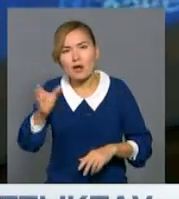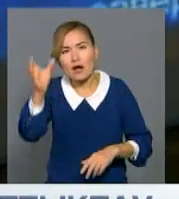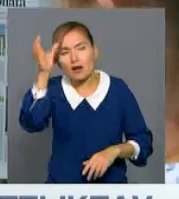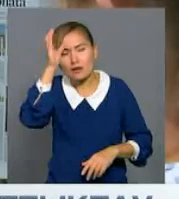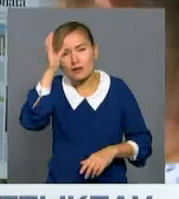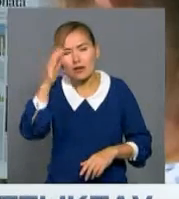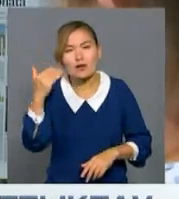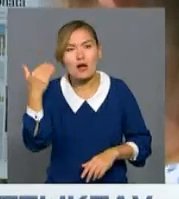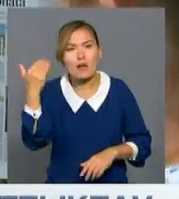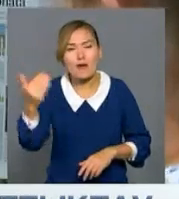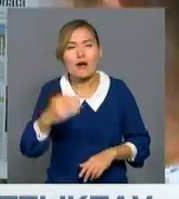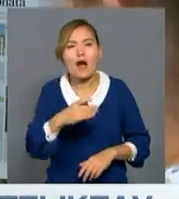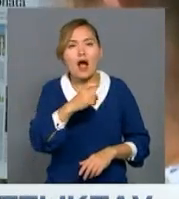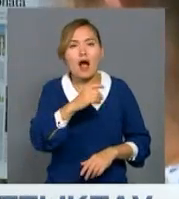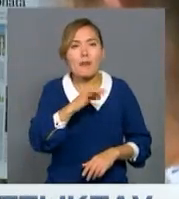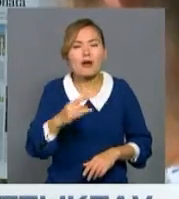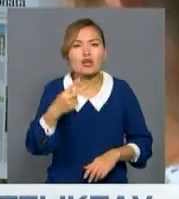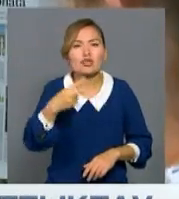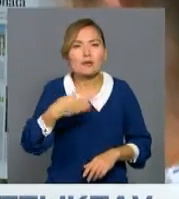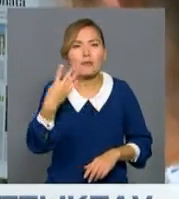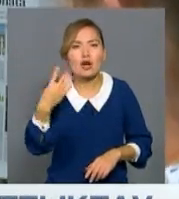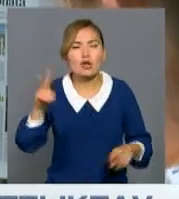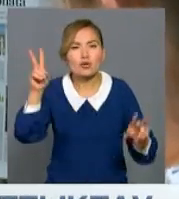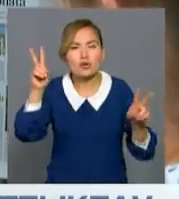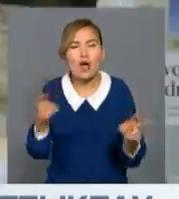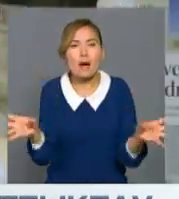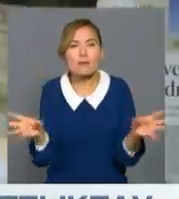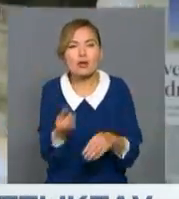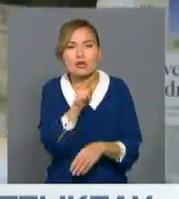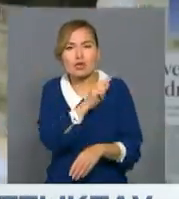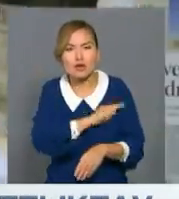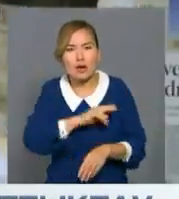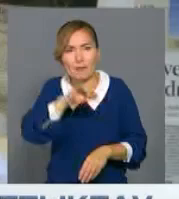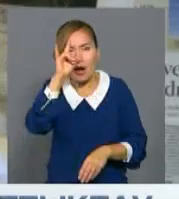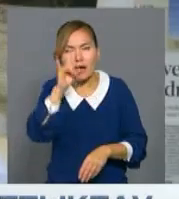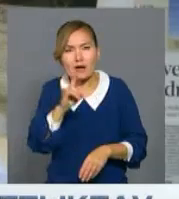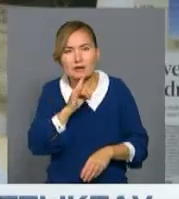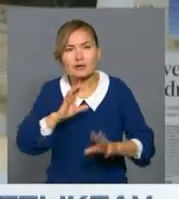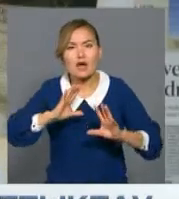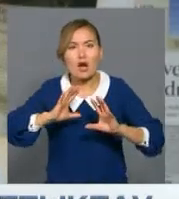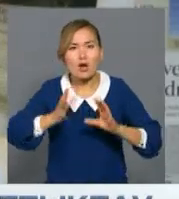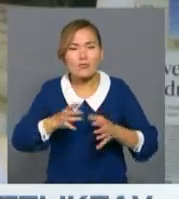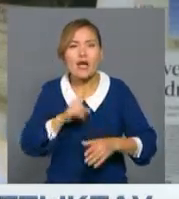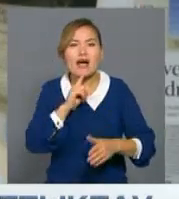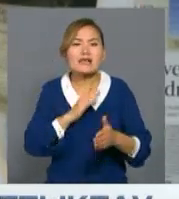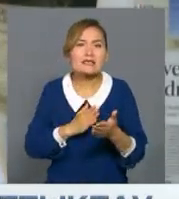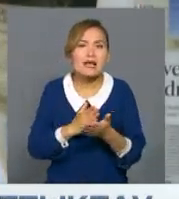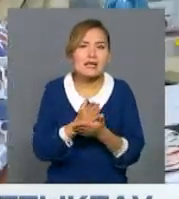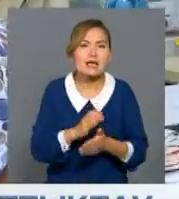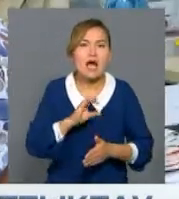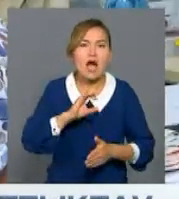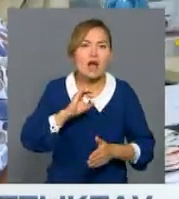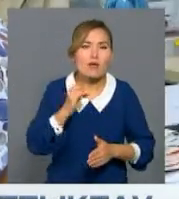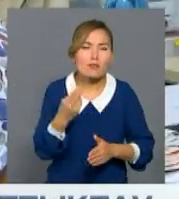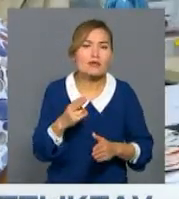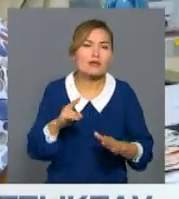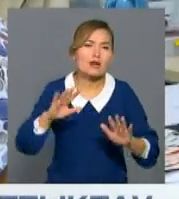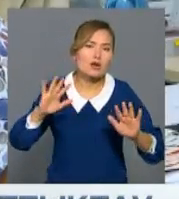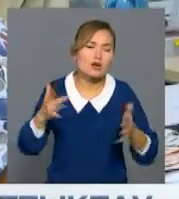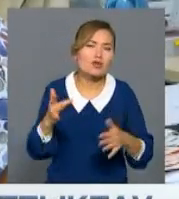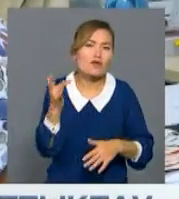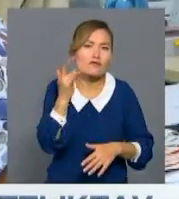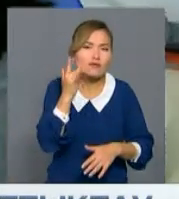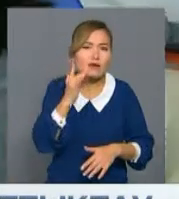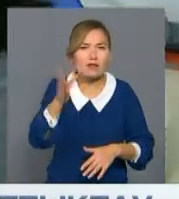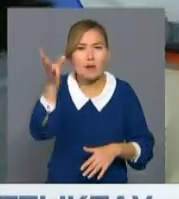Қабар 24 арнасы мен бірнеше жылдан бері әріптестік орнатып, елімізде және әлемде болып жатқан саяси әлеметтік оқиғыларға ғатысты